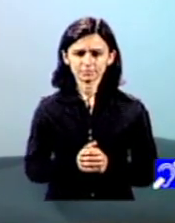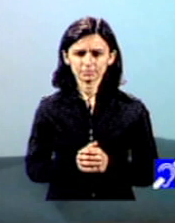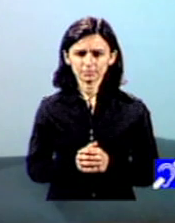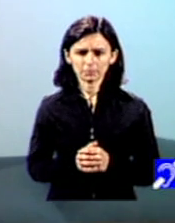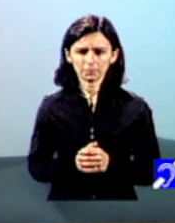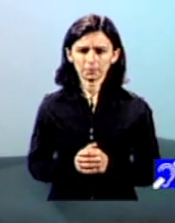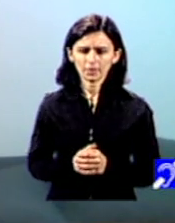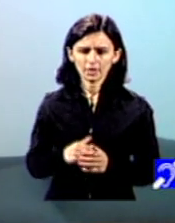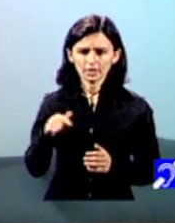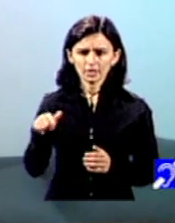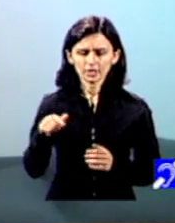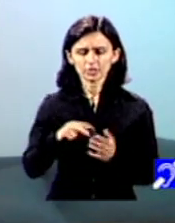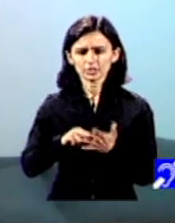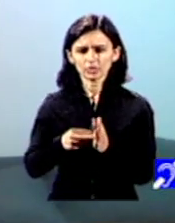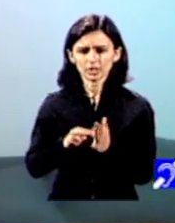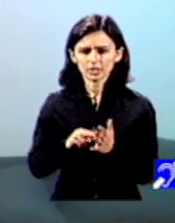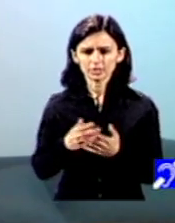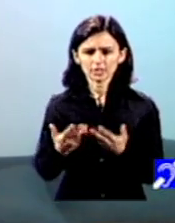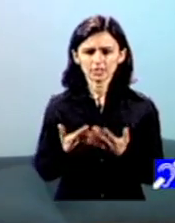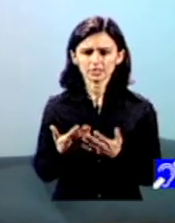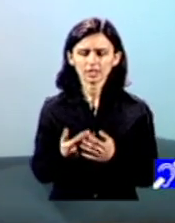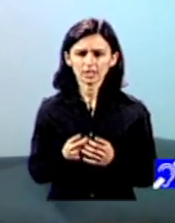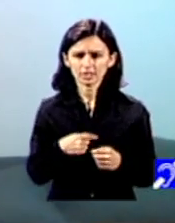ONG-urile